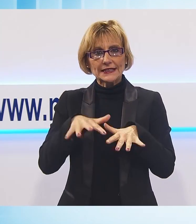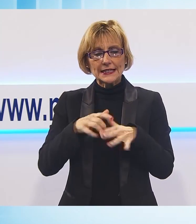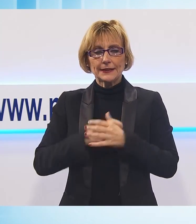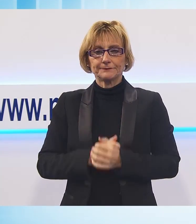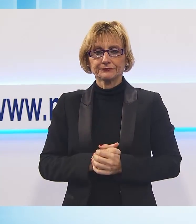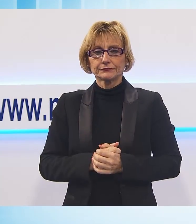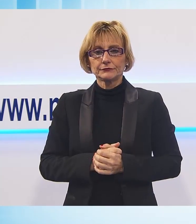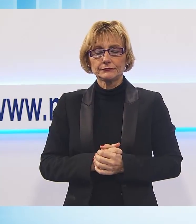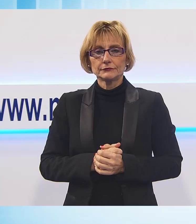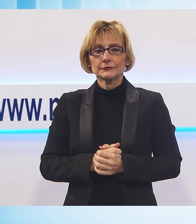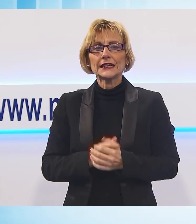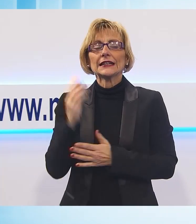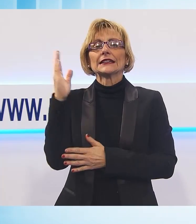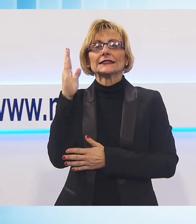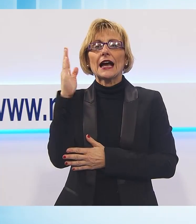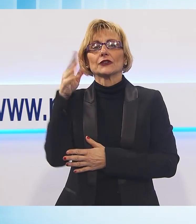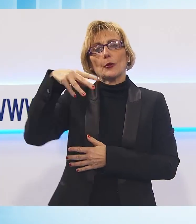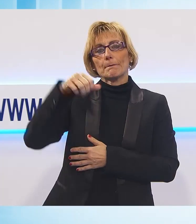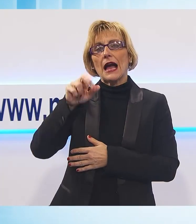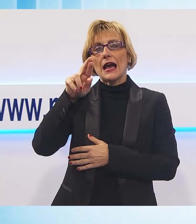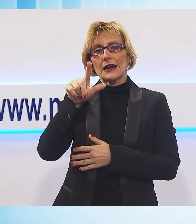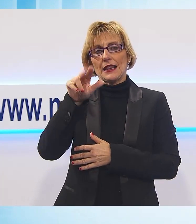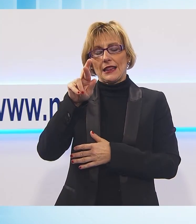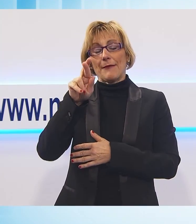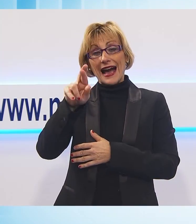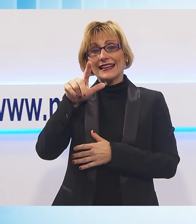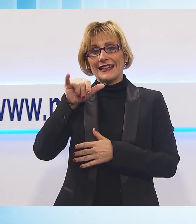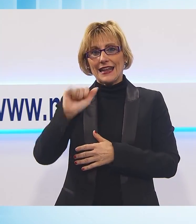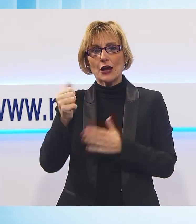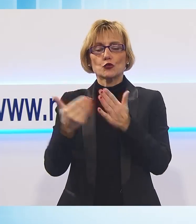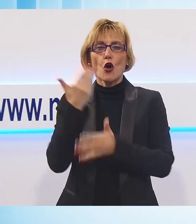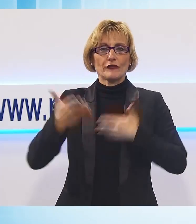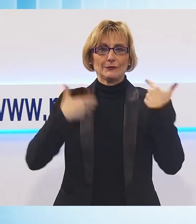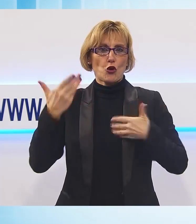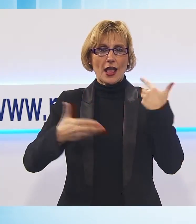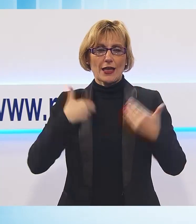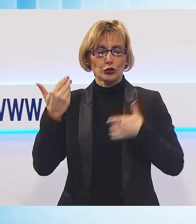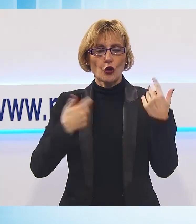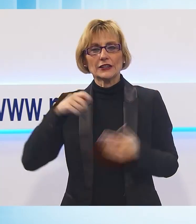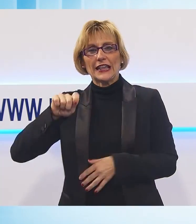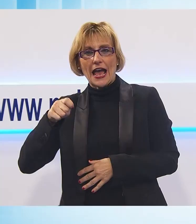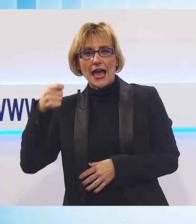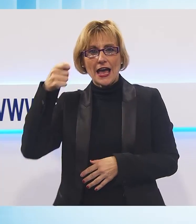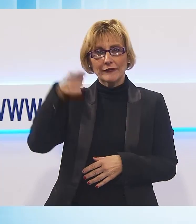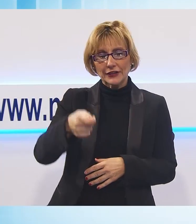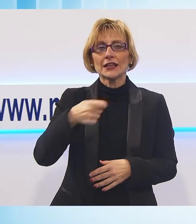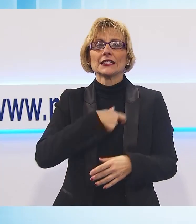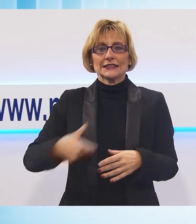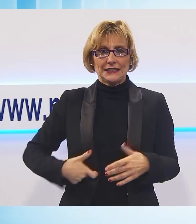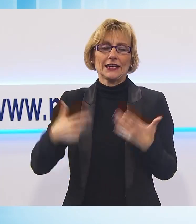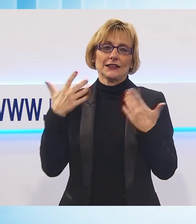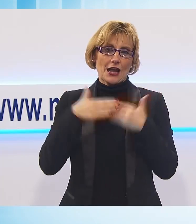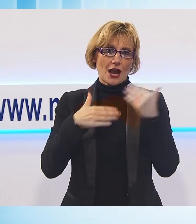Nuovi spogliatoi allo stadio di Mardi, è stato il sindaco Menezini a consegnare le chiavi della nuova struttura al presidente della Folgor Gianluca Landi,